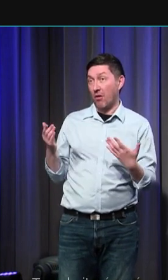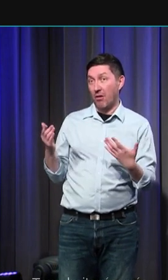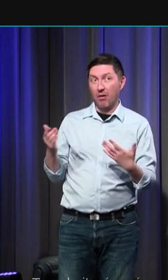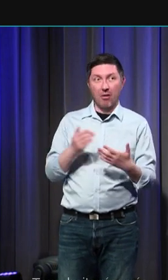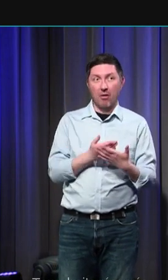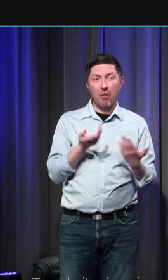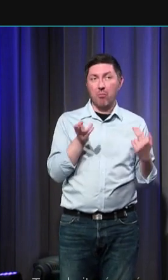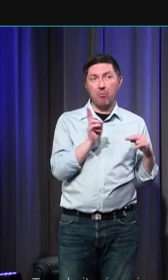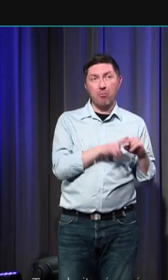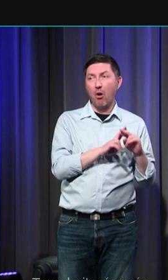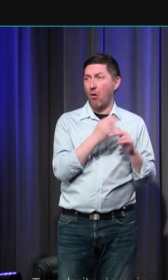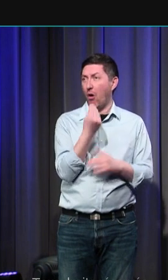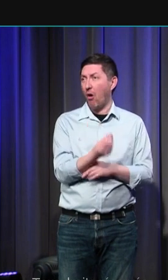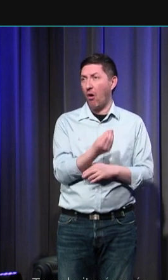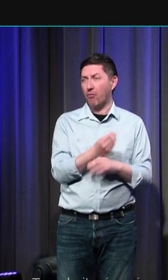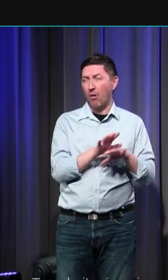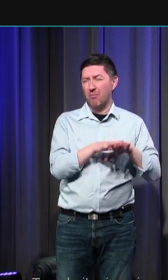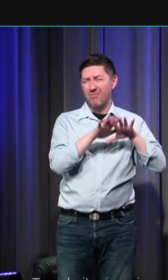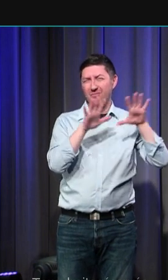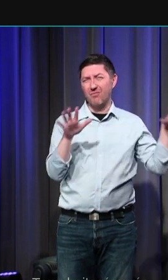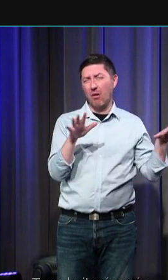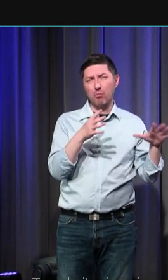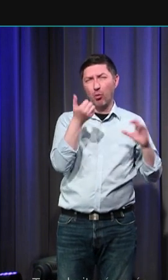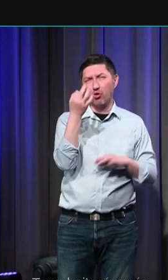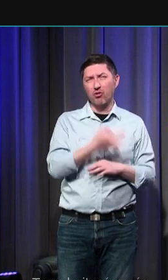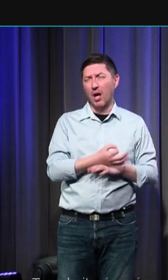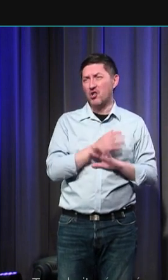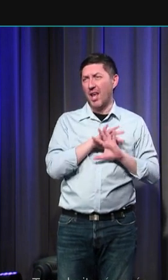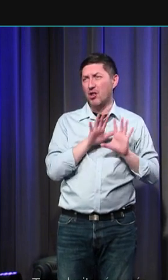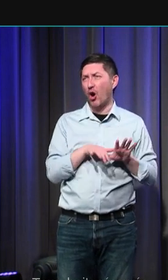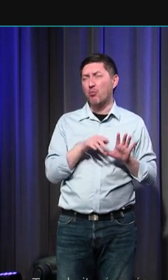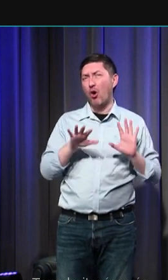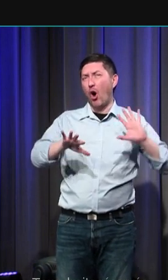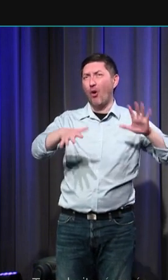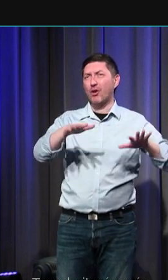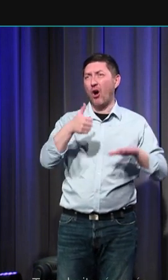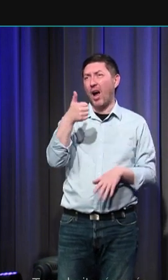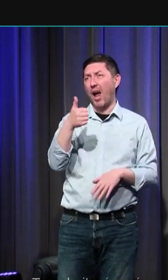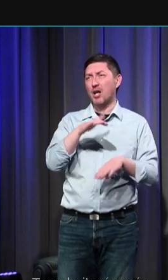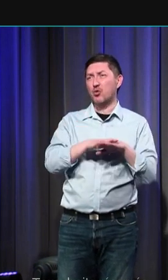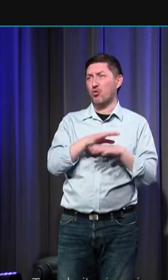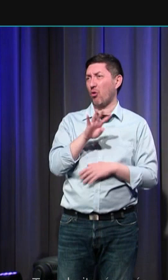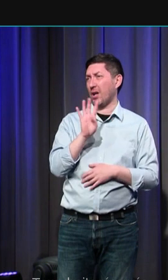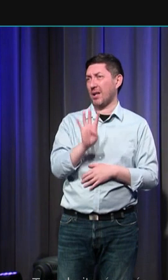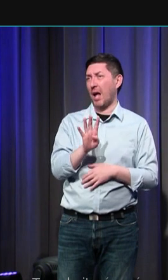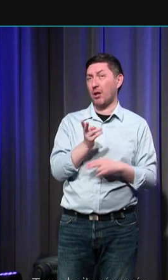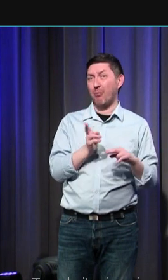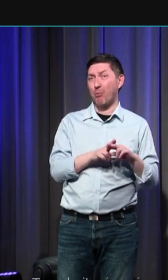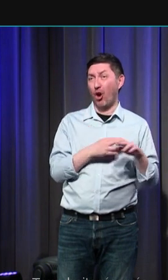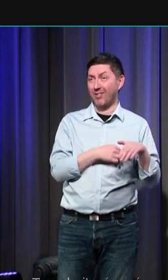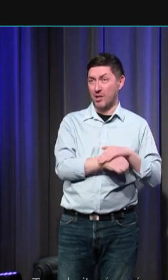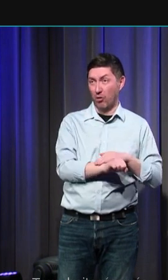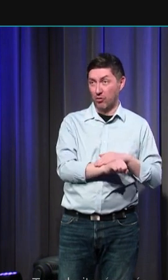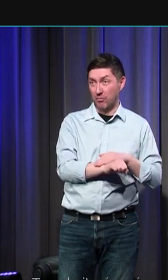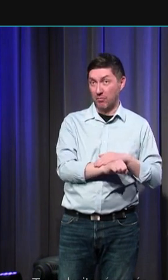une surmortalité infantile cataclysmique on estime grosso modo qu'un enfant sur quatre meurt à la naissance